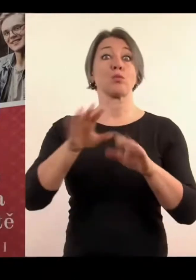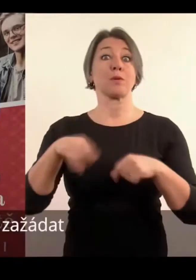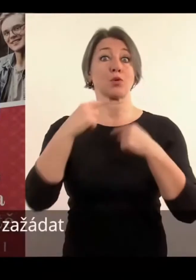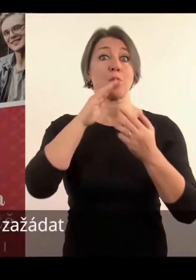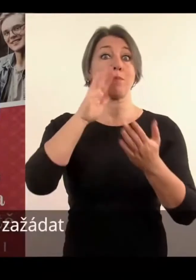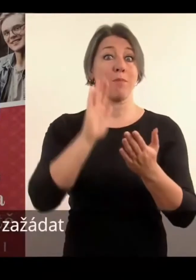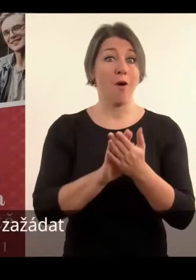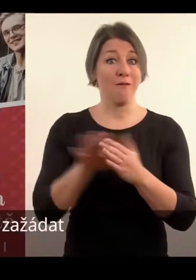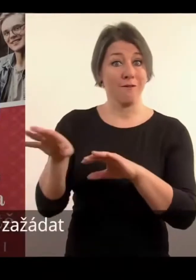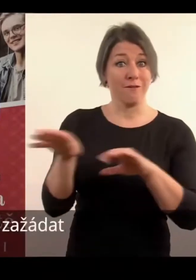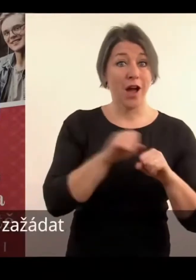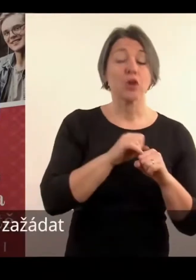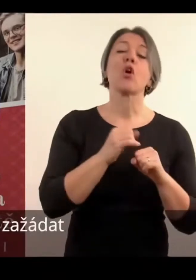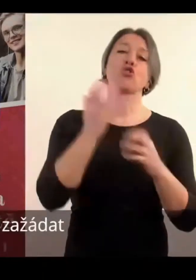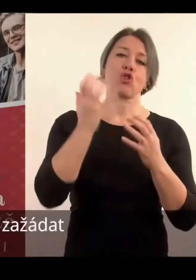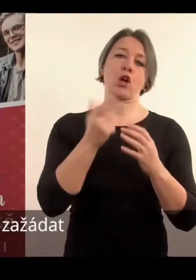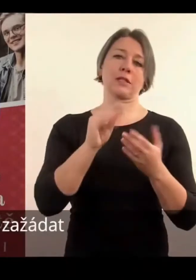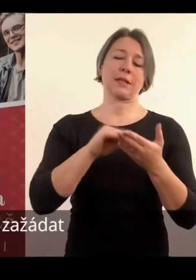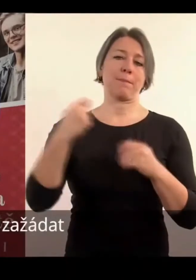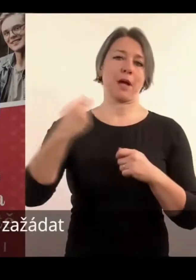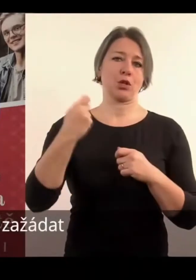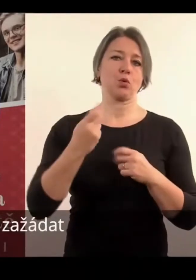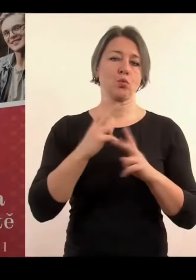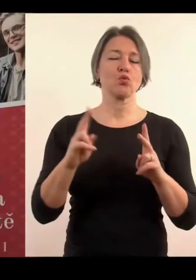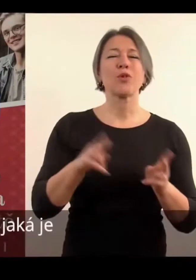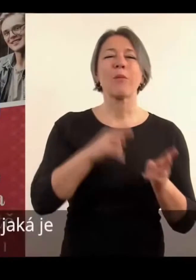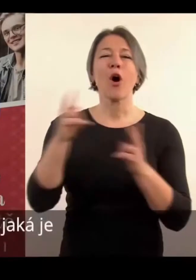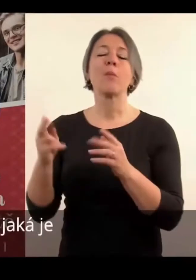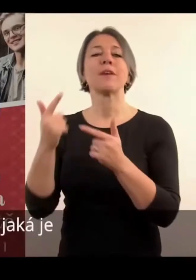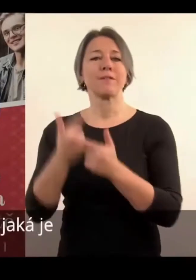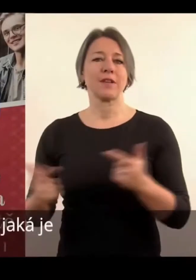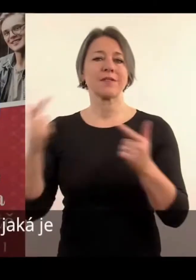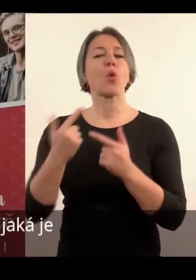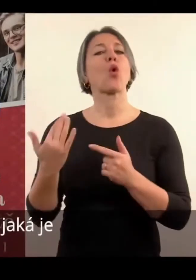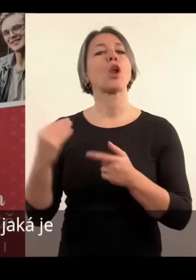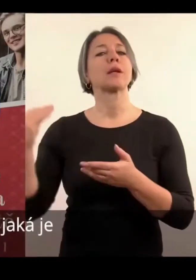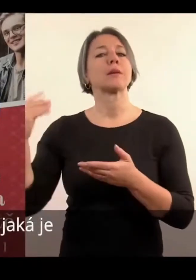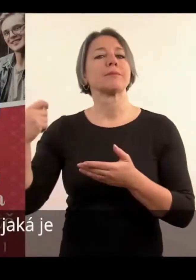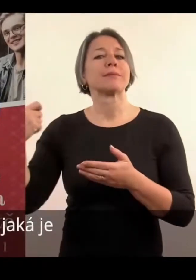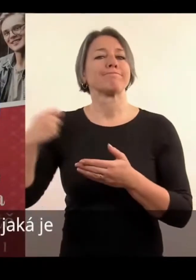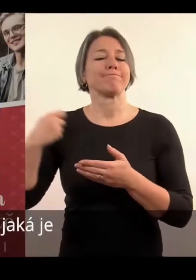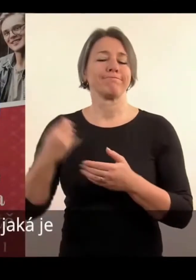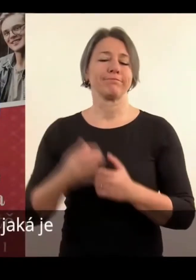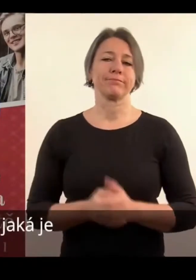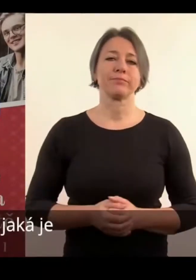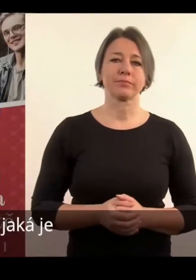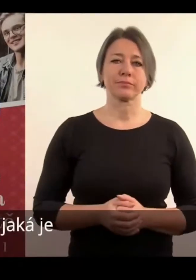Univerzitu Karlovou zařádat pro tohoto stipendium. Na dalším slidu vám řekně, jaká je díše toho stipendia.